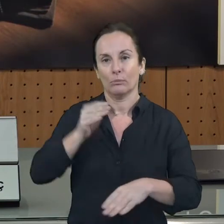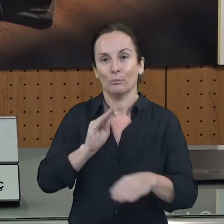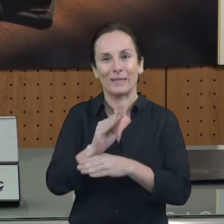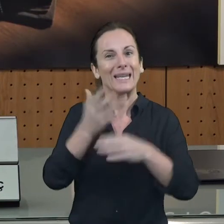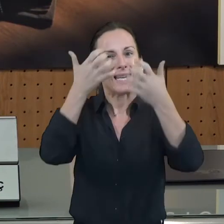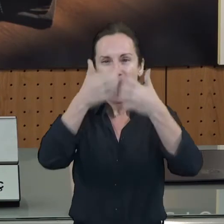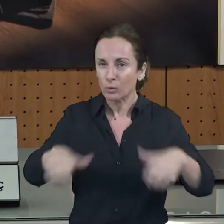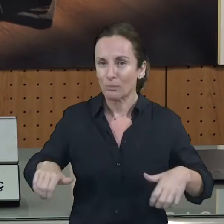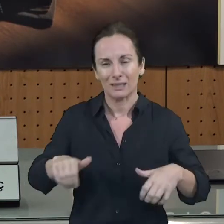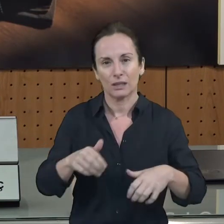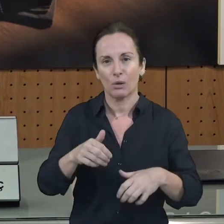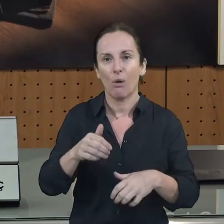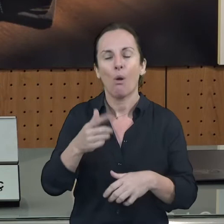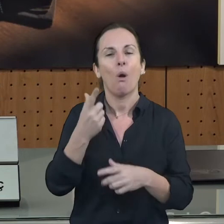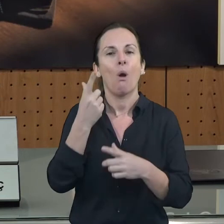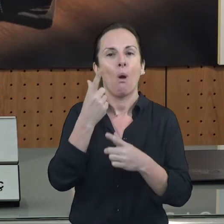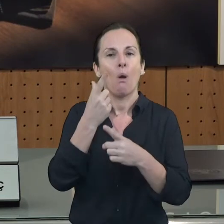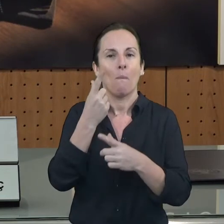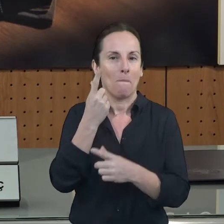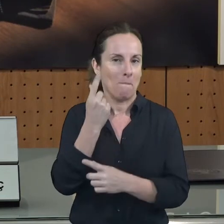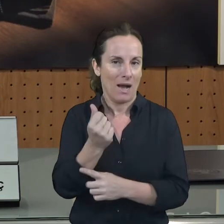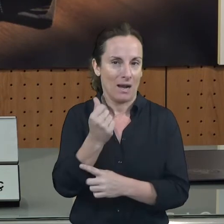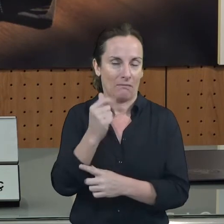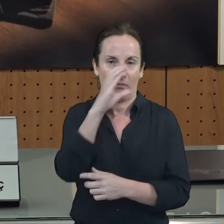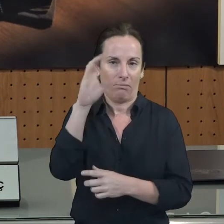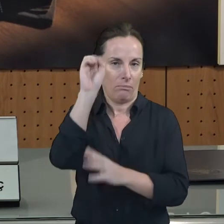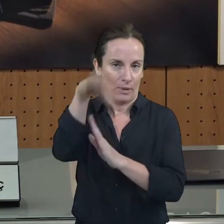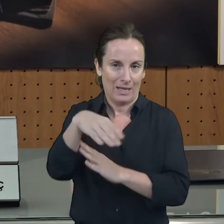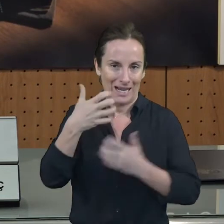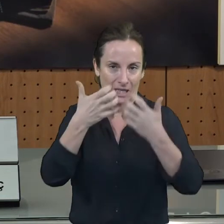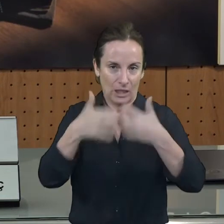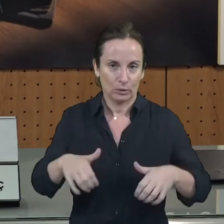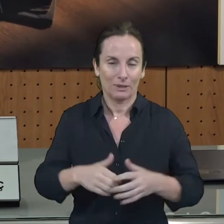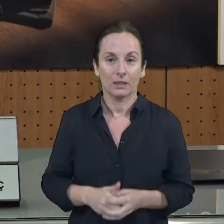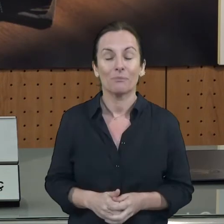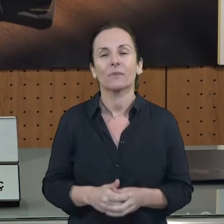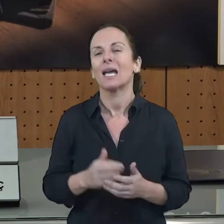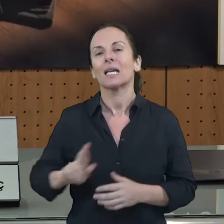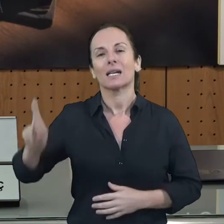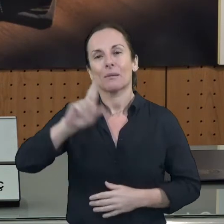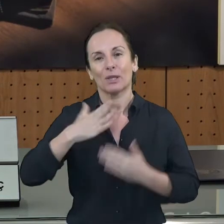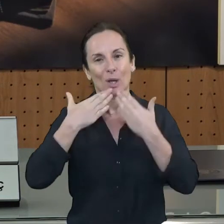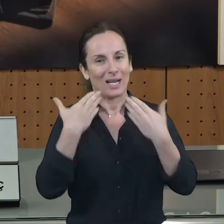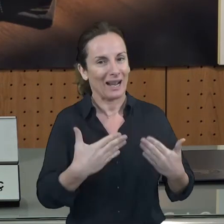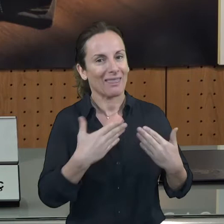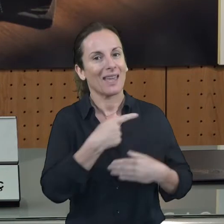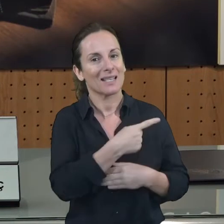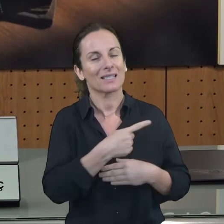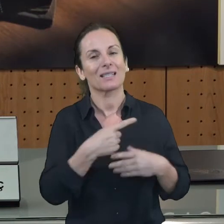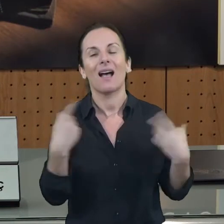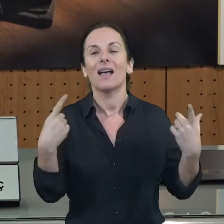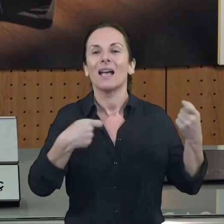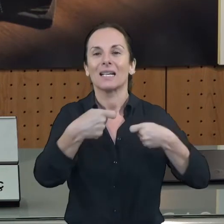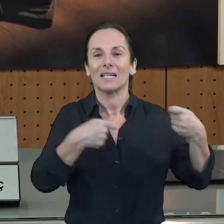Tot això, reiterar el meu agraïment a la Cambra, a la col·laboració. Crec que junts amb aquesta col·laboració pública-privada ho farem,